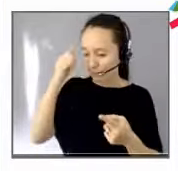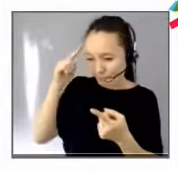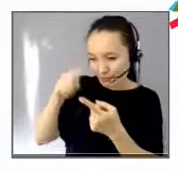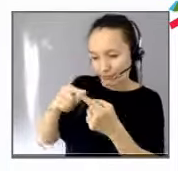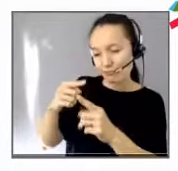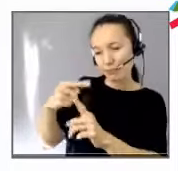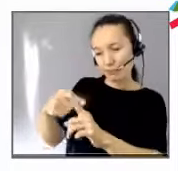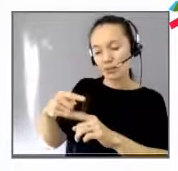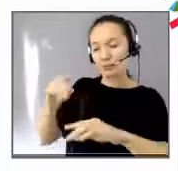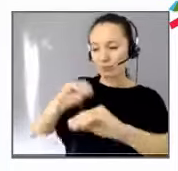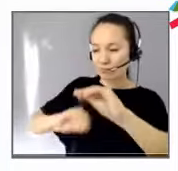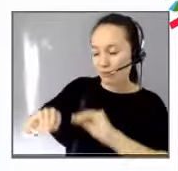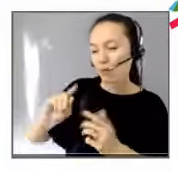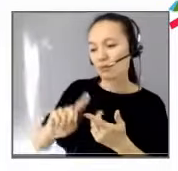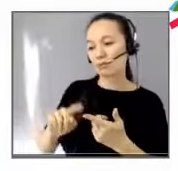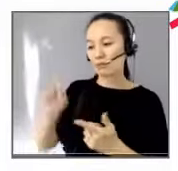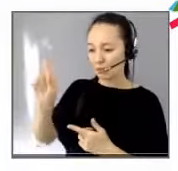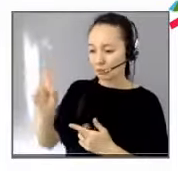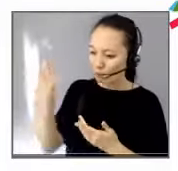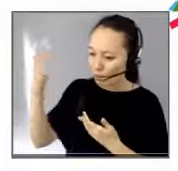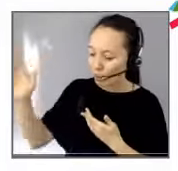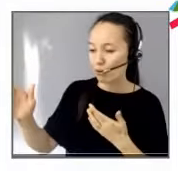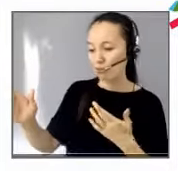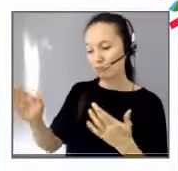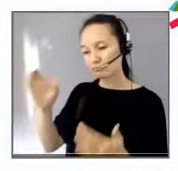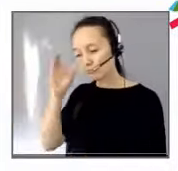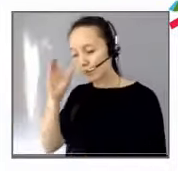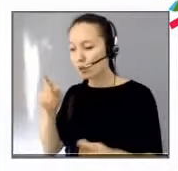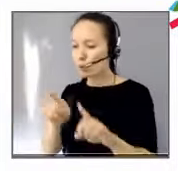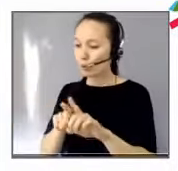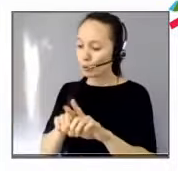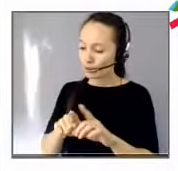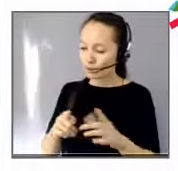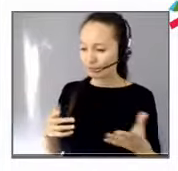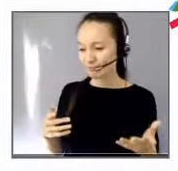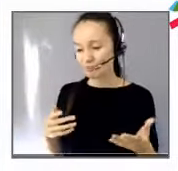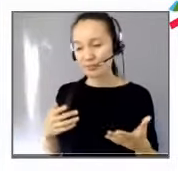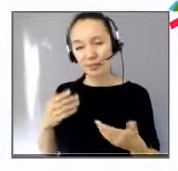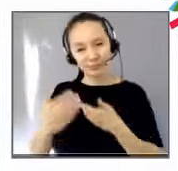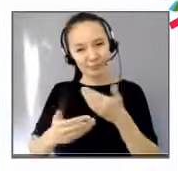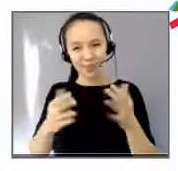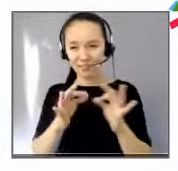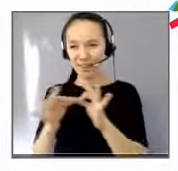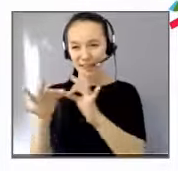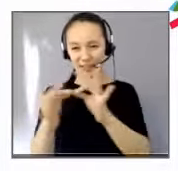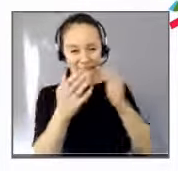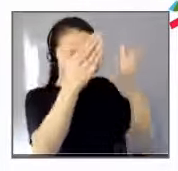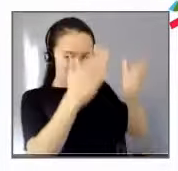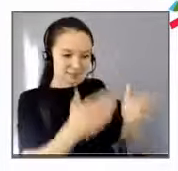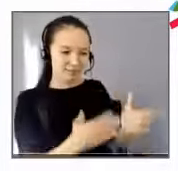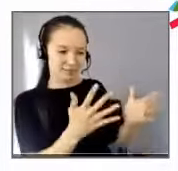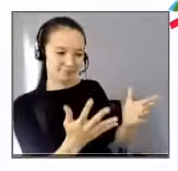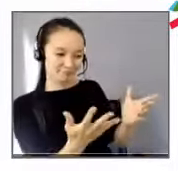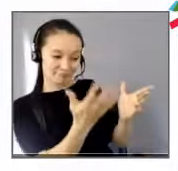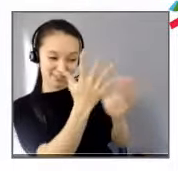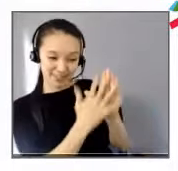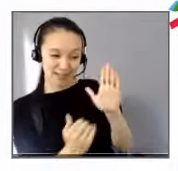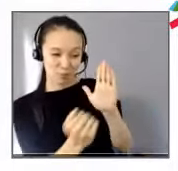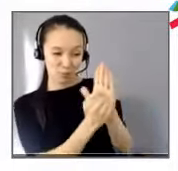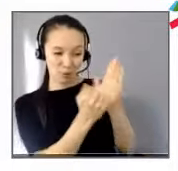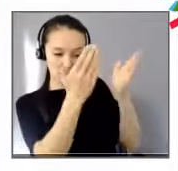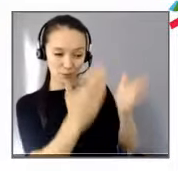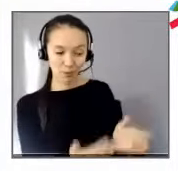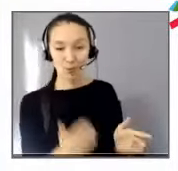et la fraternité, je pense qu'elle l'incarne parfaitement bien et je voulais vraiment la saluer et la